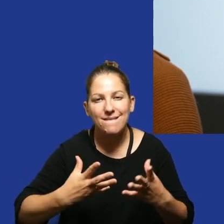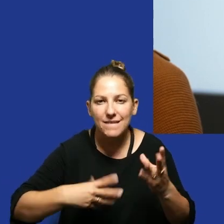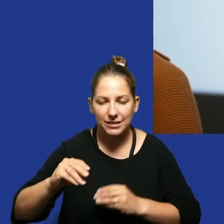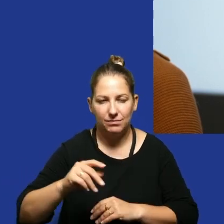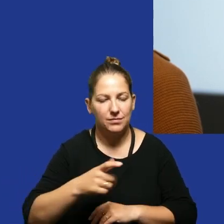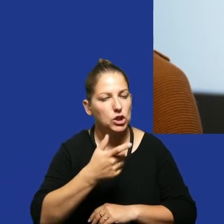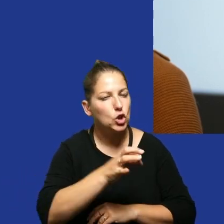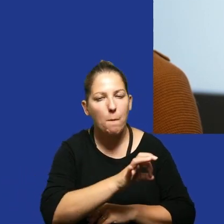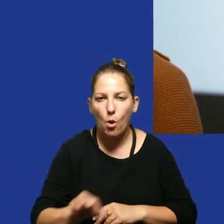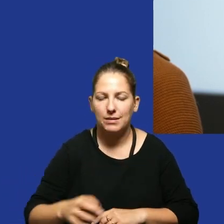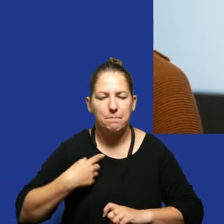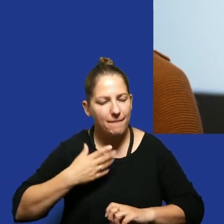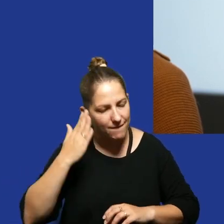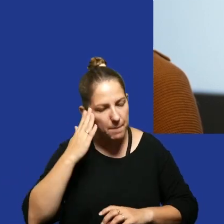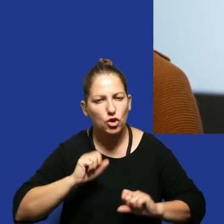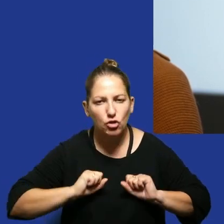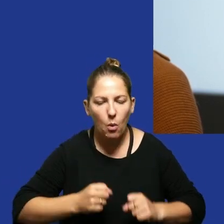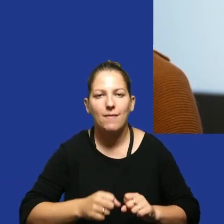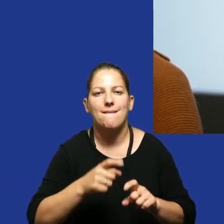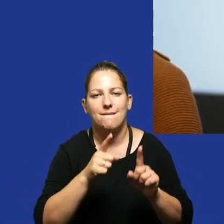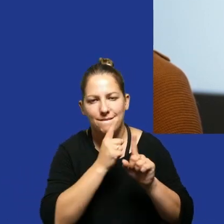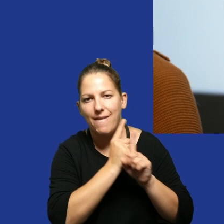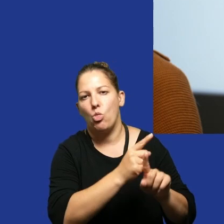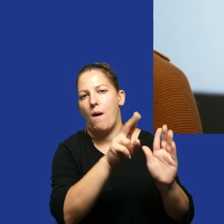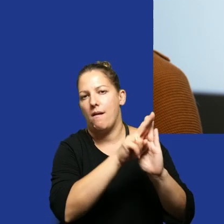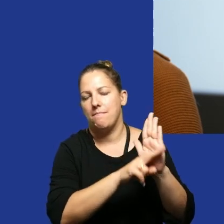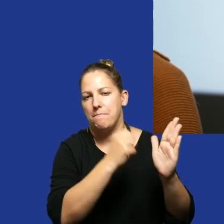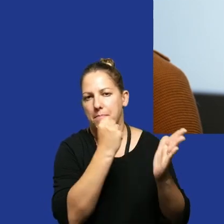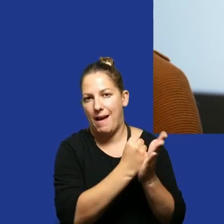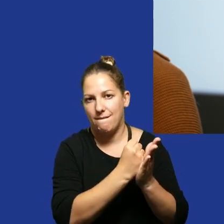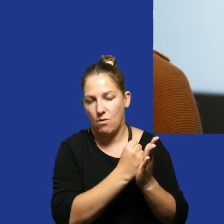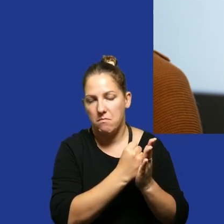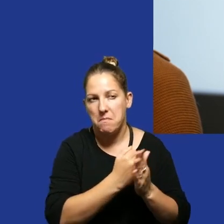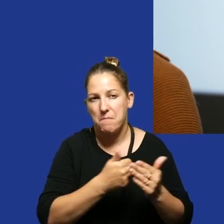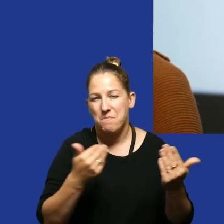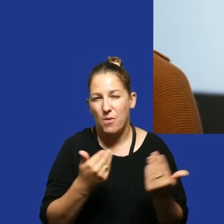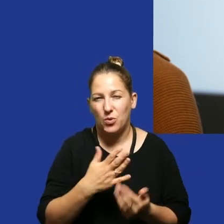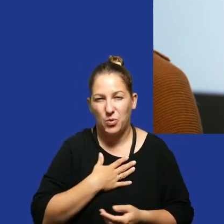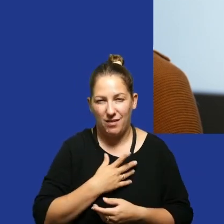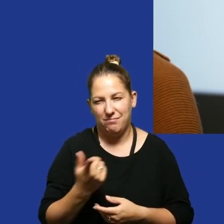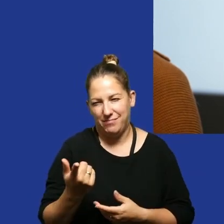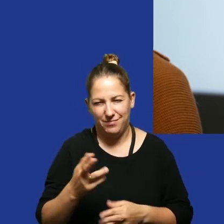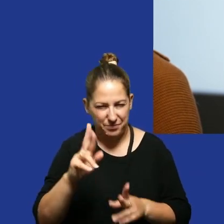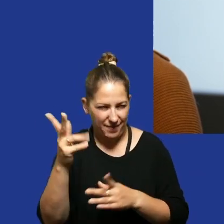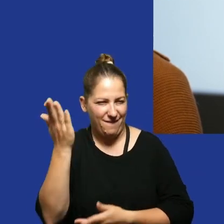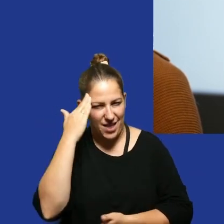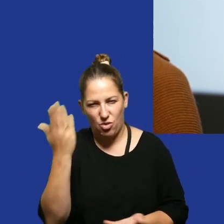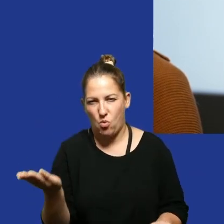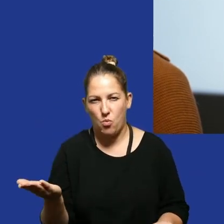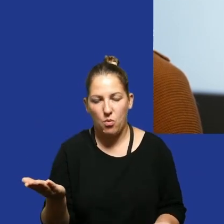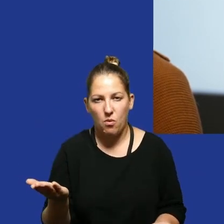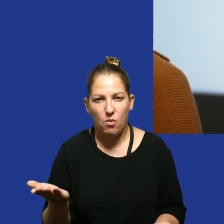100% pewni, że działamy w zgodzie z prawem. I to brzmi może jak coś oczywistego, jak coś